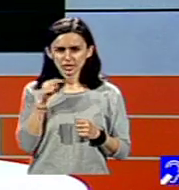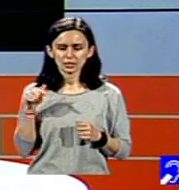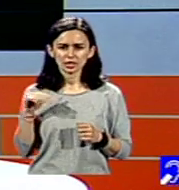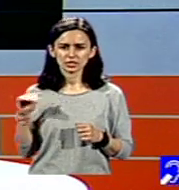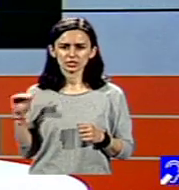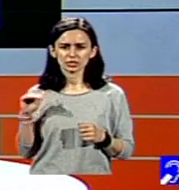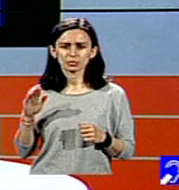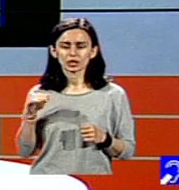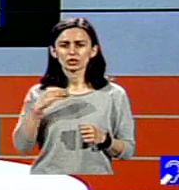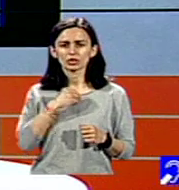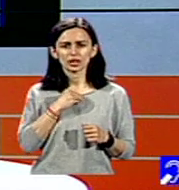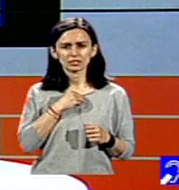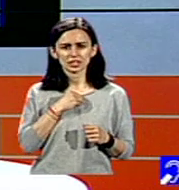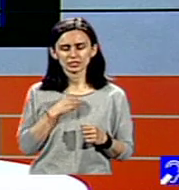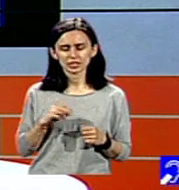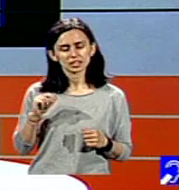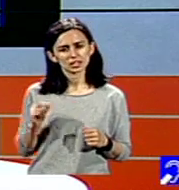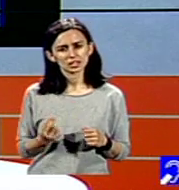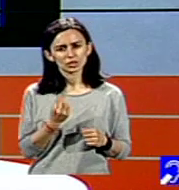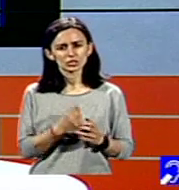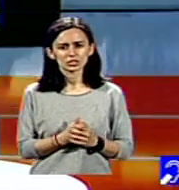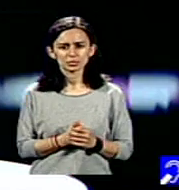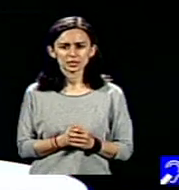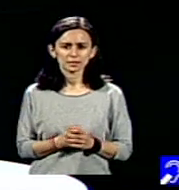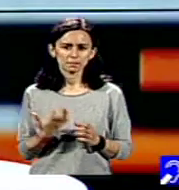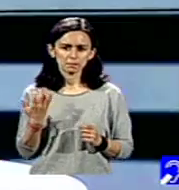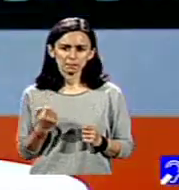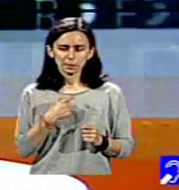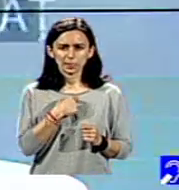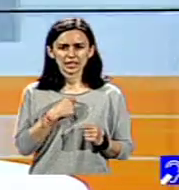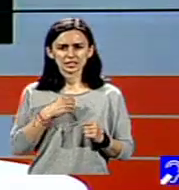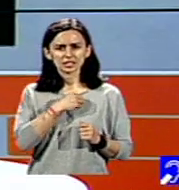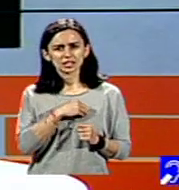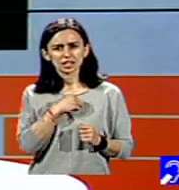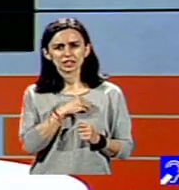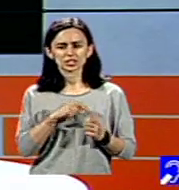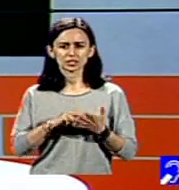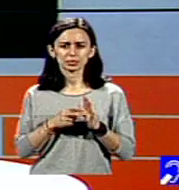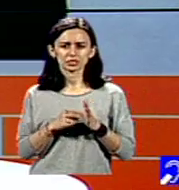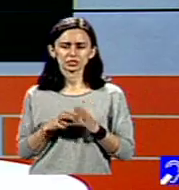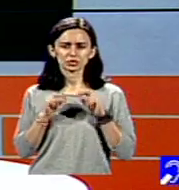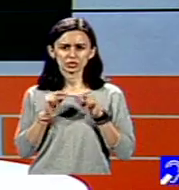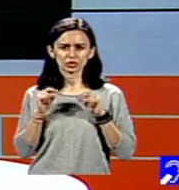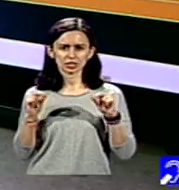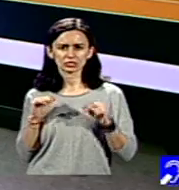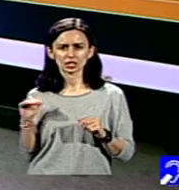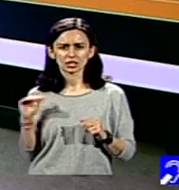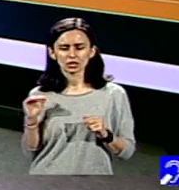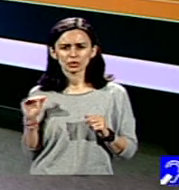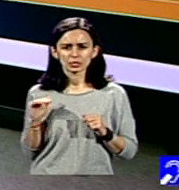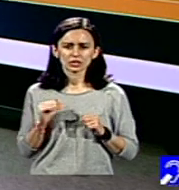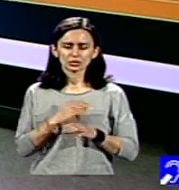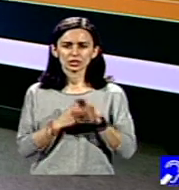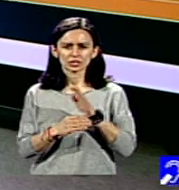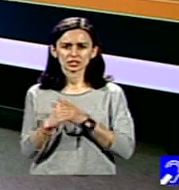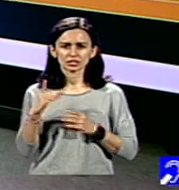afectivitate extraordinară. Cu ce poate să deranjeze procesul educațional un copil cu sindrom Down integrat în școala de masă? Ce